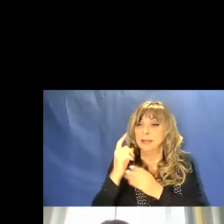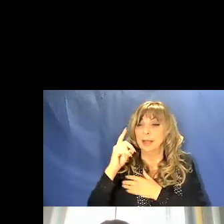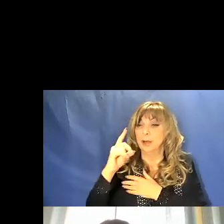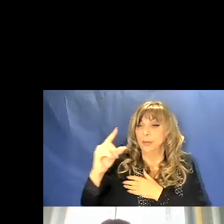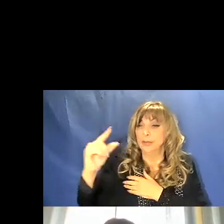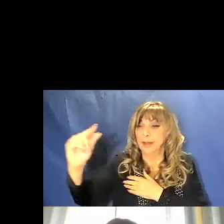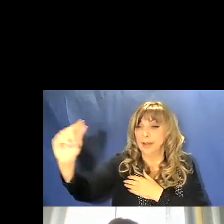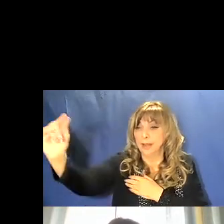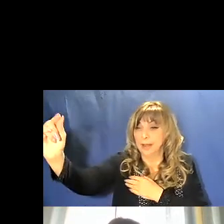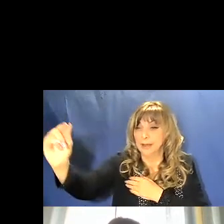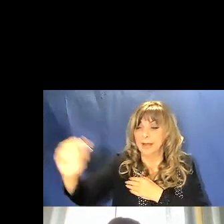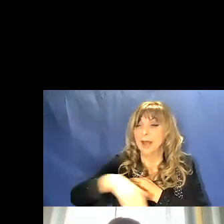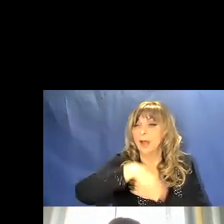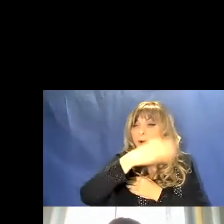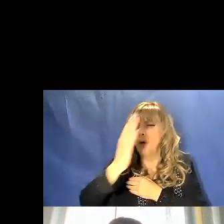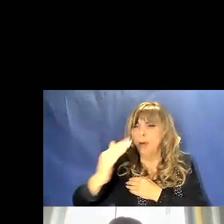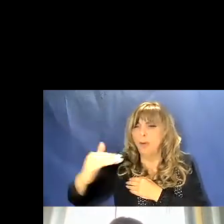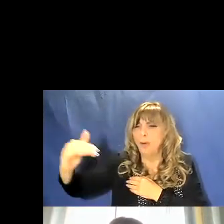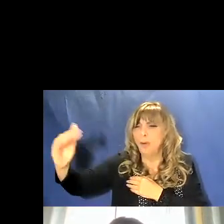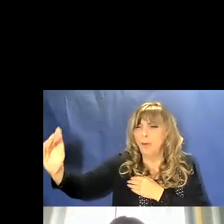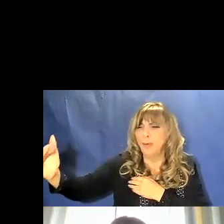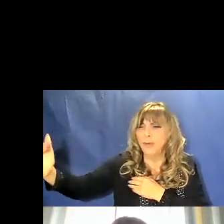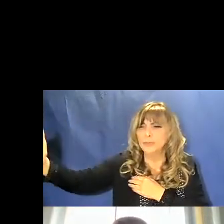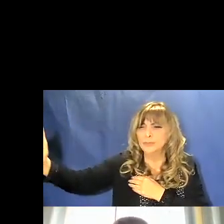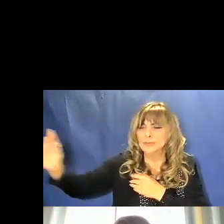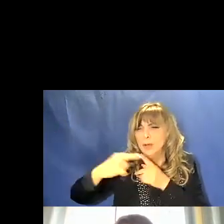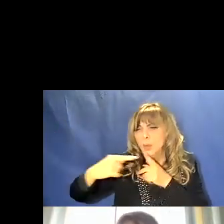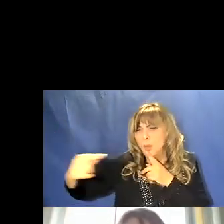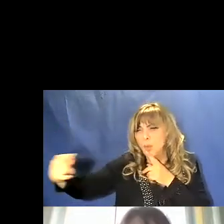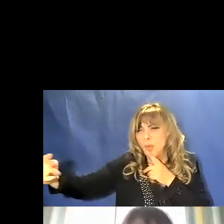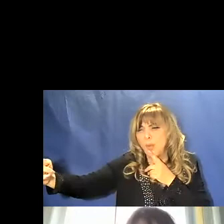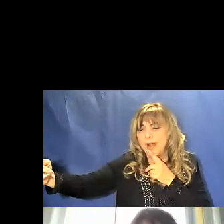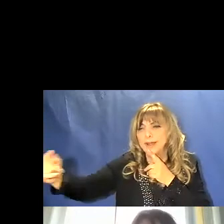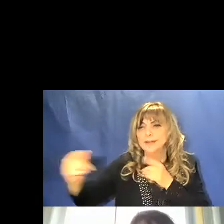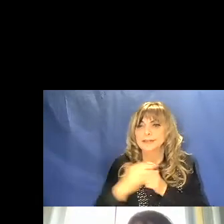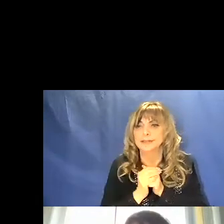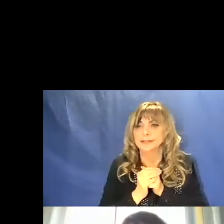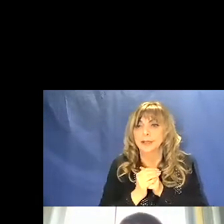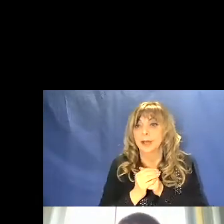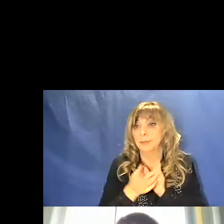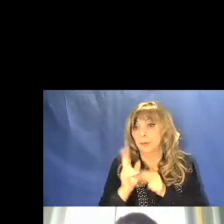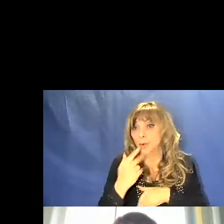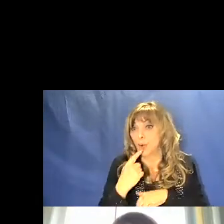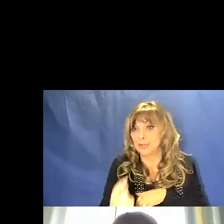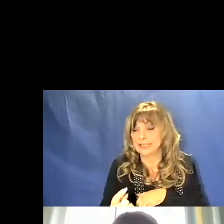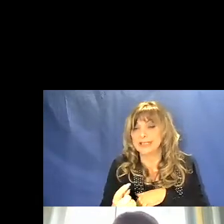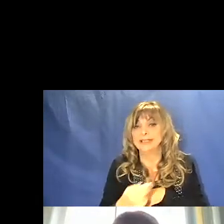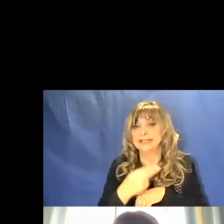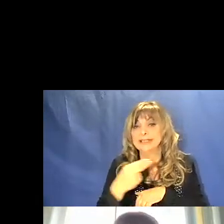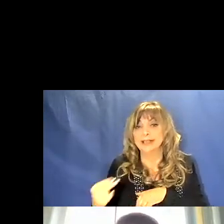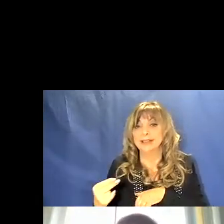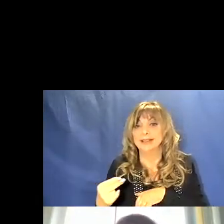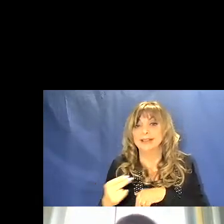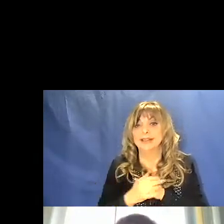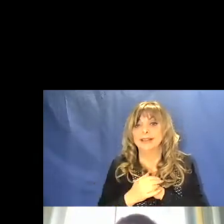appaiono stirate, quindi più lunghe e quindi più rosse. Si chiama redshift,